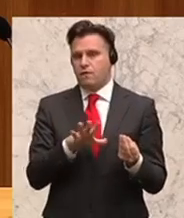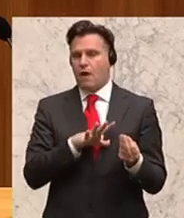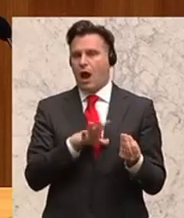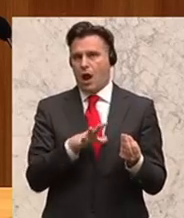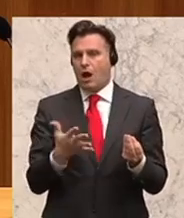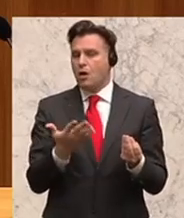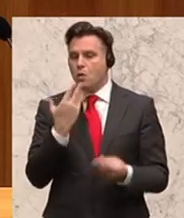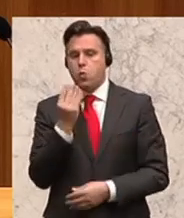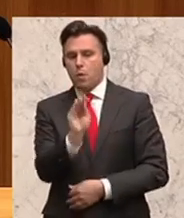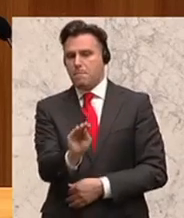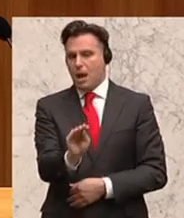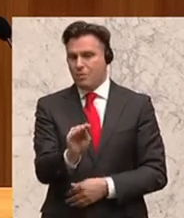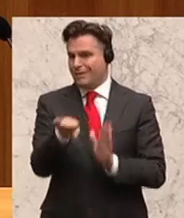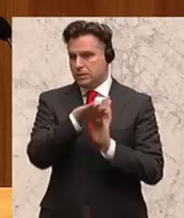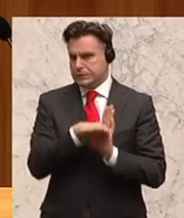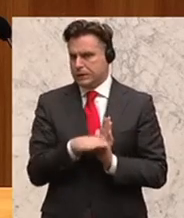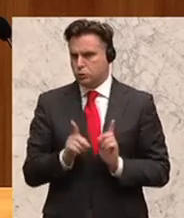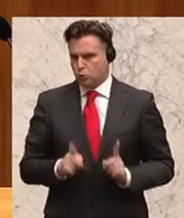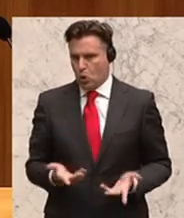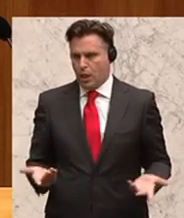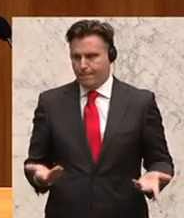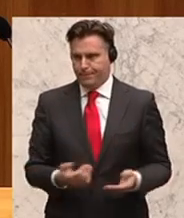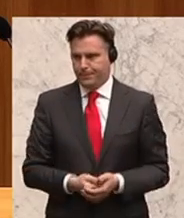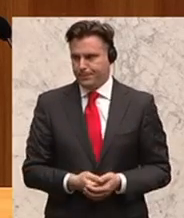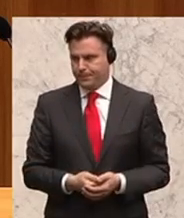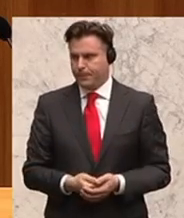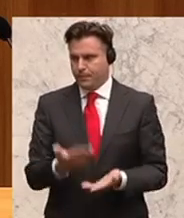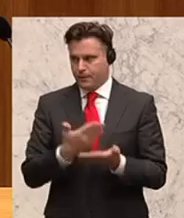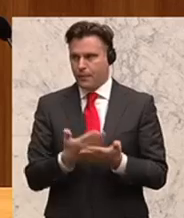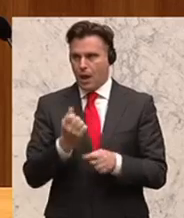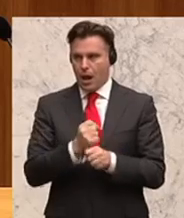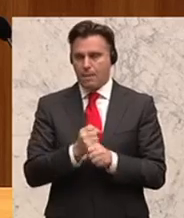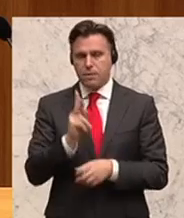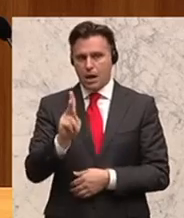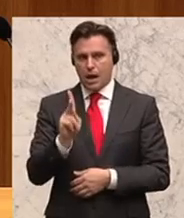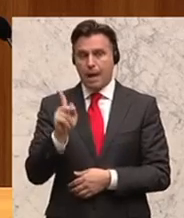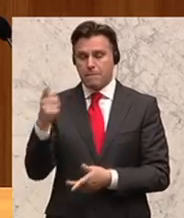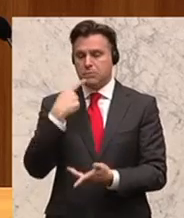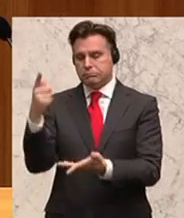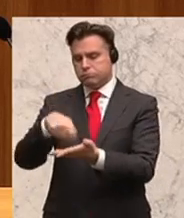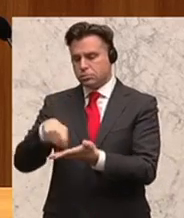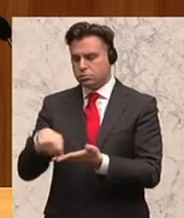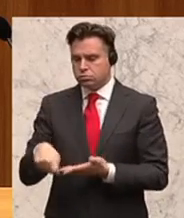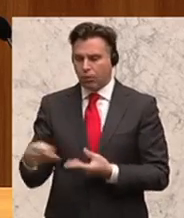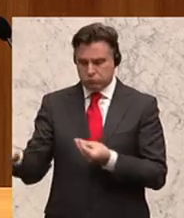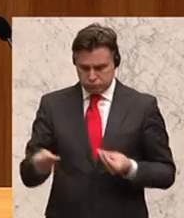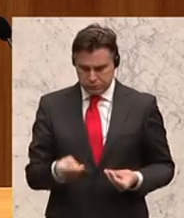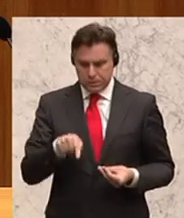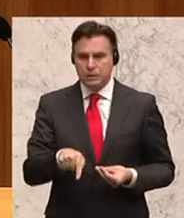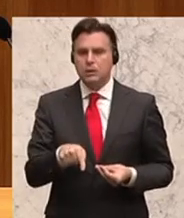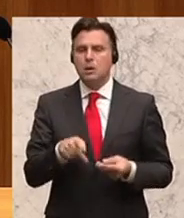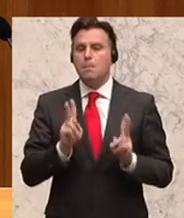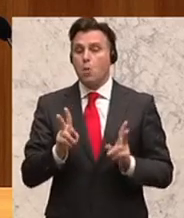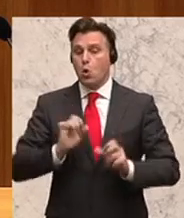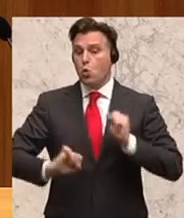eingewiesen ist, wie das ja auch das Gesetz erfordert. Die Stellungnahme der Arbeiterkammer zu dieser Novelle sagt, das können zum Beispiel